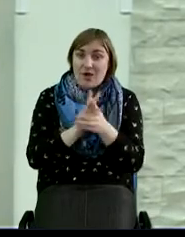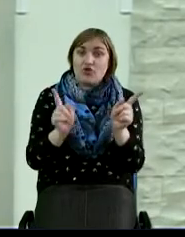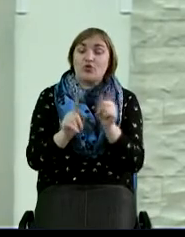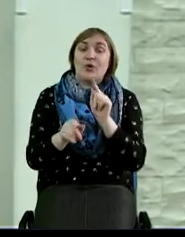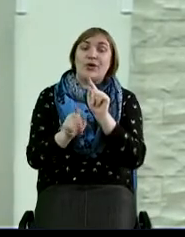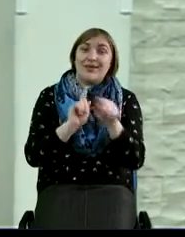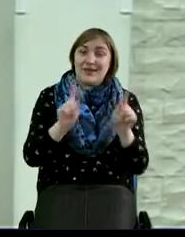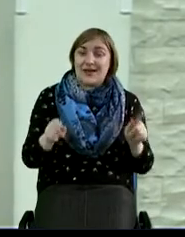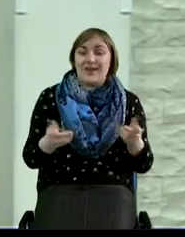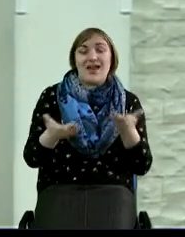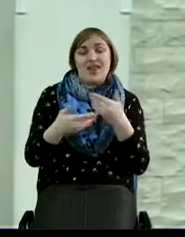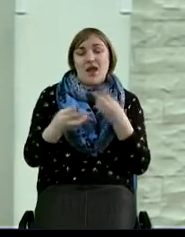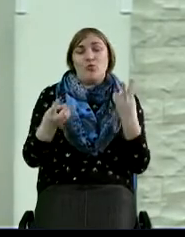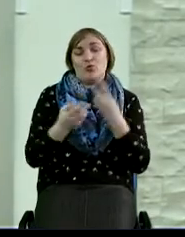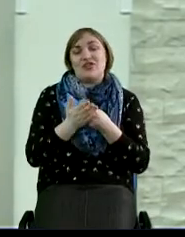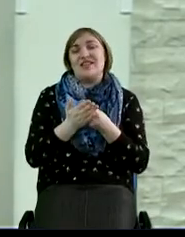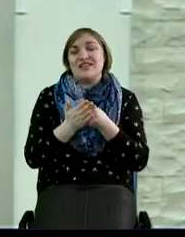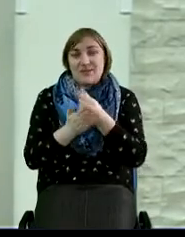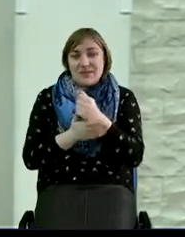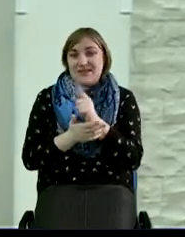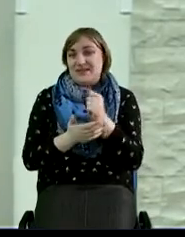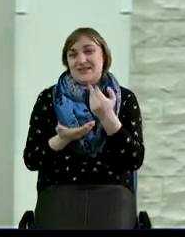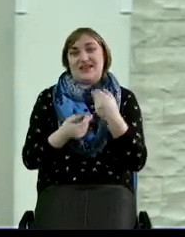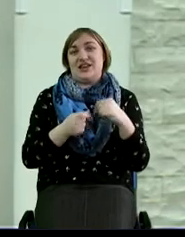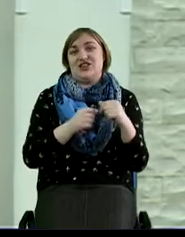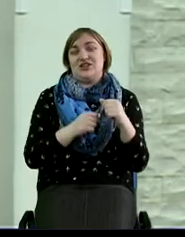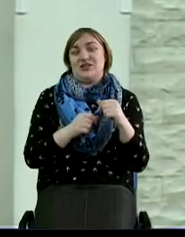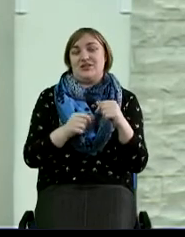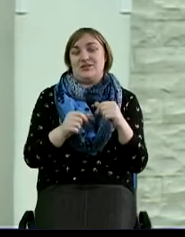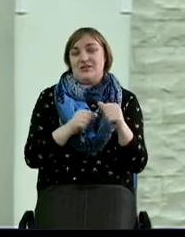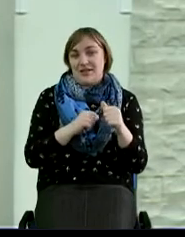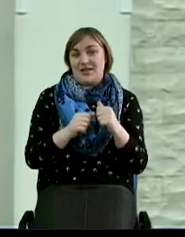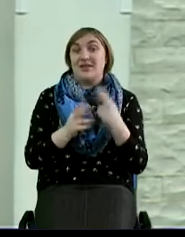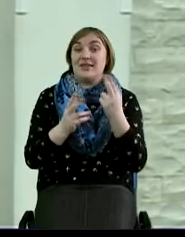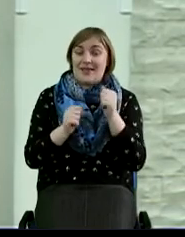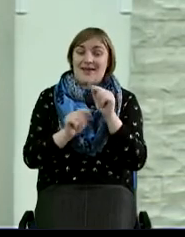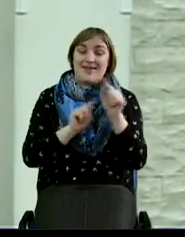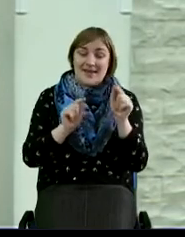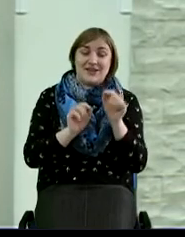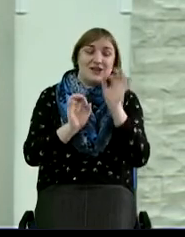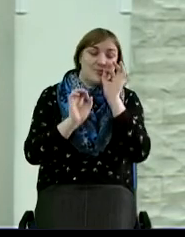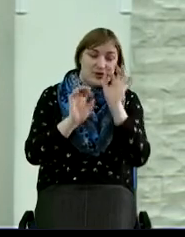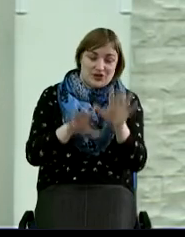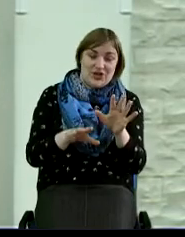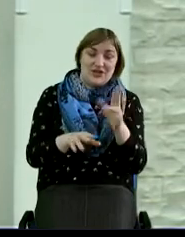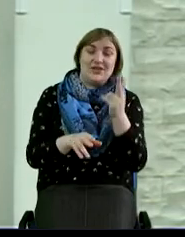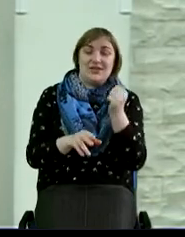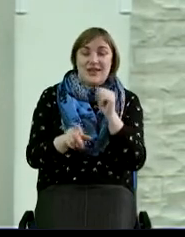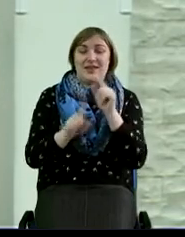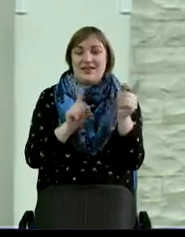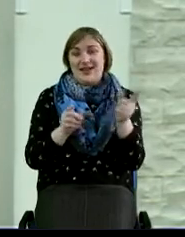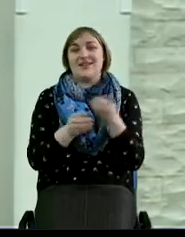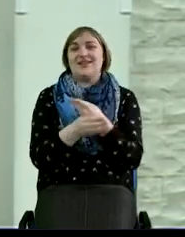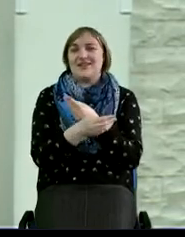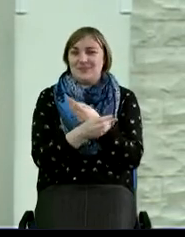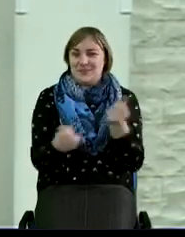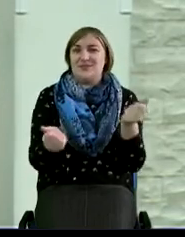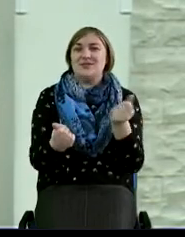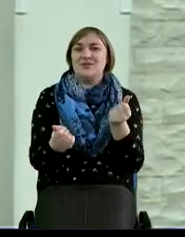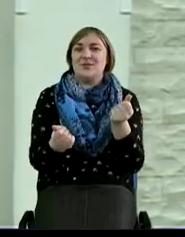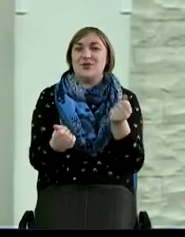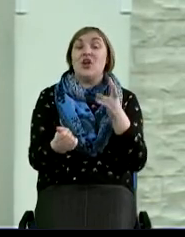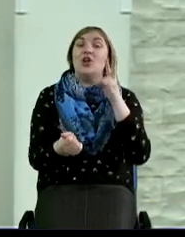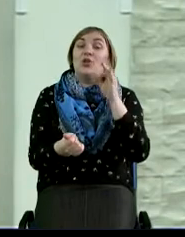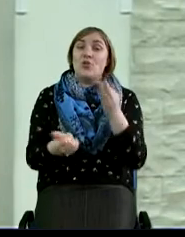нам по нашим долгам необходимо заплатить. Да, некоторые долги прощаются, да, долги списываются, но